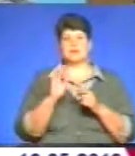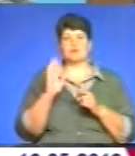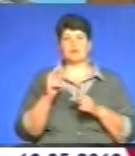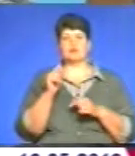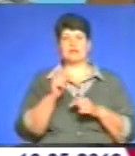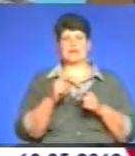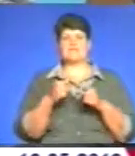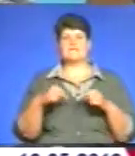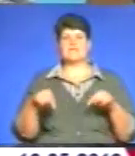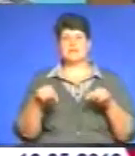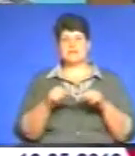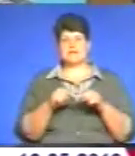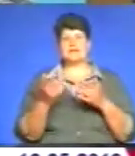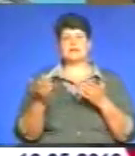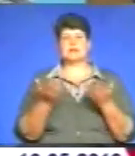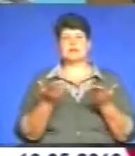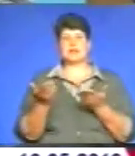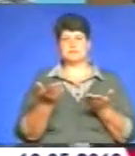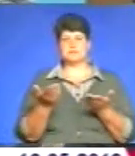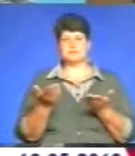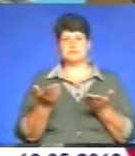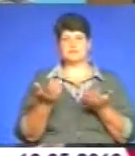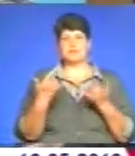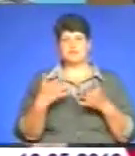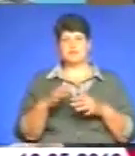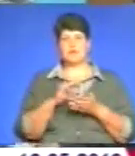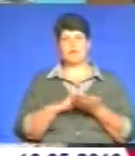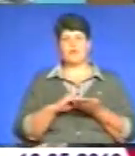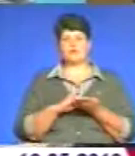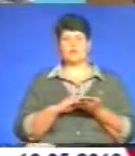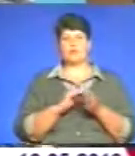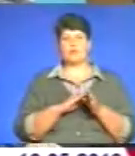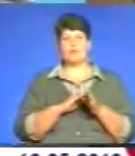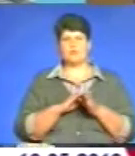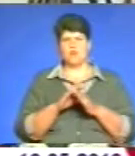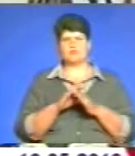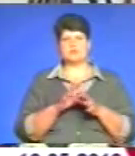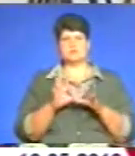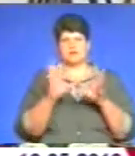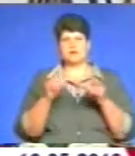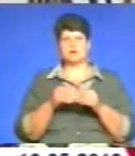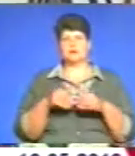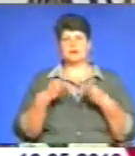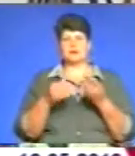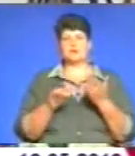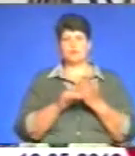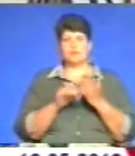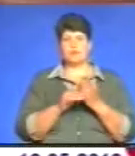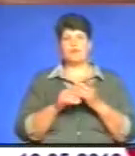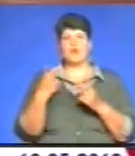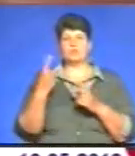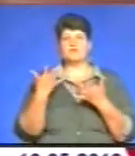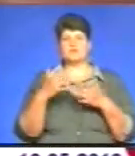відділення, де, як я вже повторюю, повний спектр медичної допомоги. В області уже готують